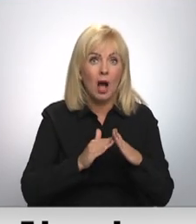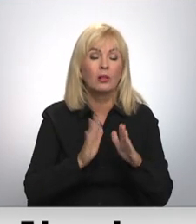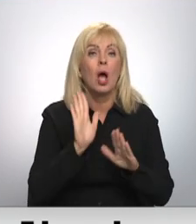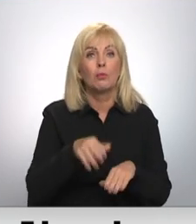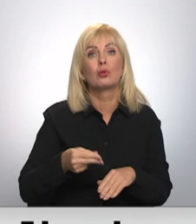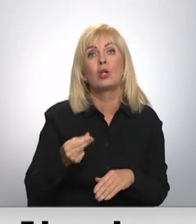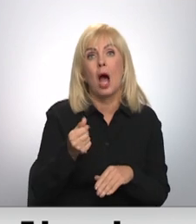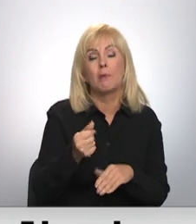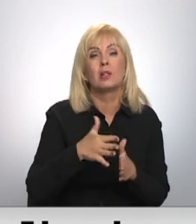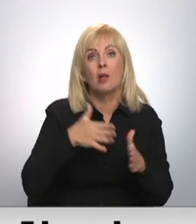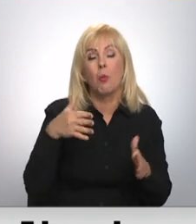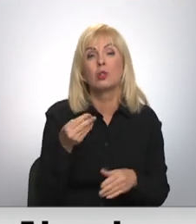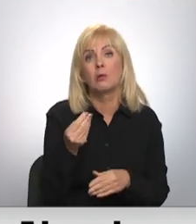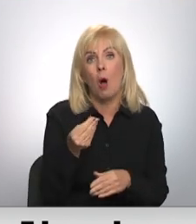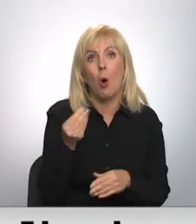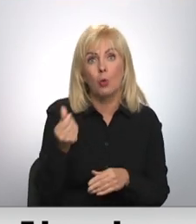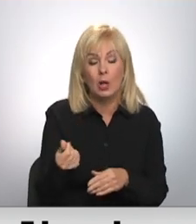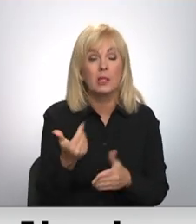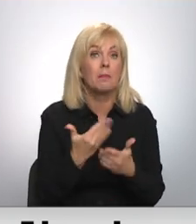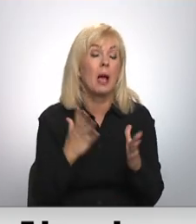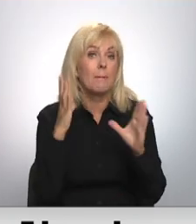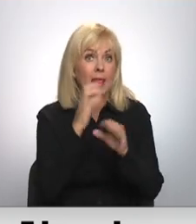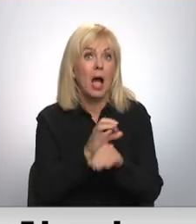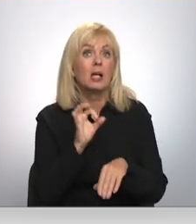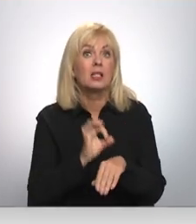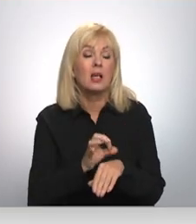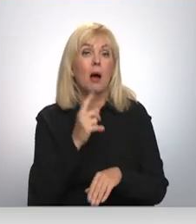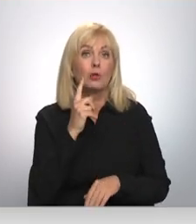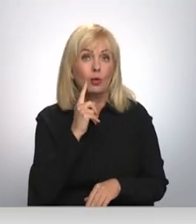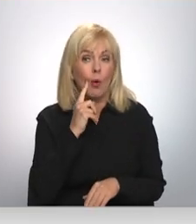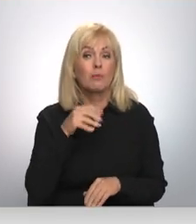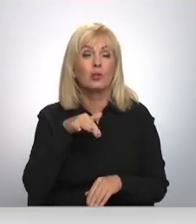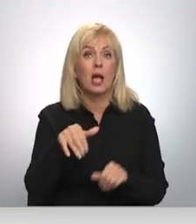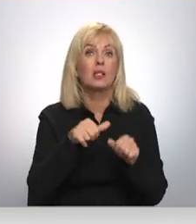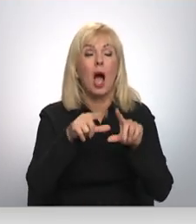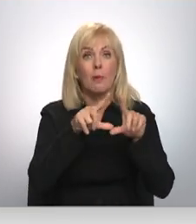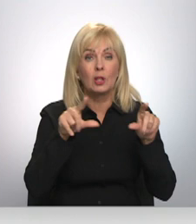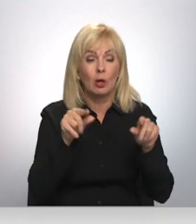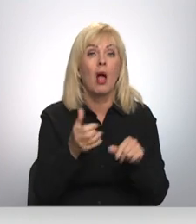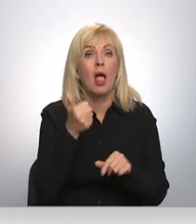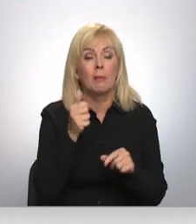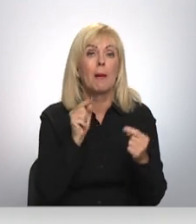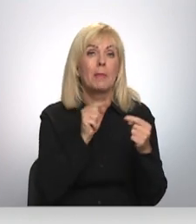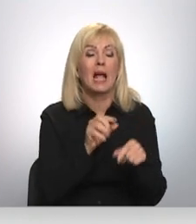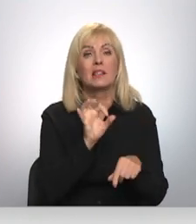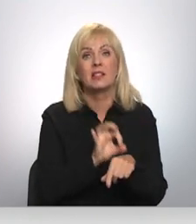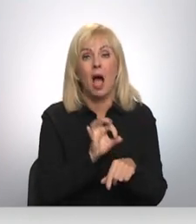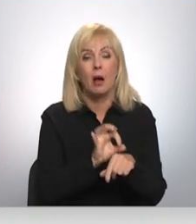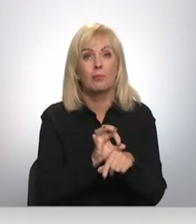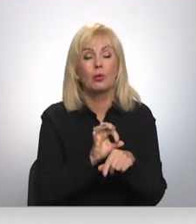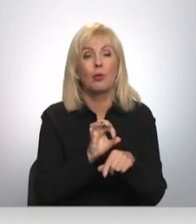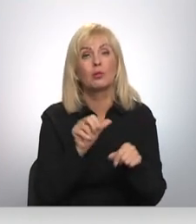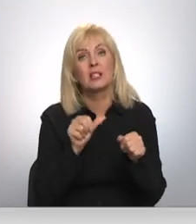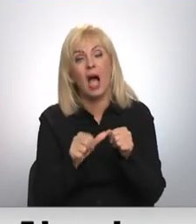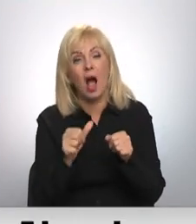jāšķirās no krietnes naudasummas. Ja naktī sāp zobas, tādā gadījumā aiziet uz aptiekumu paņemt pret sāku līdzekli. Vairāk